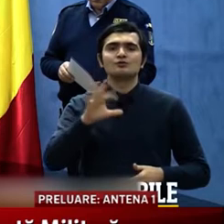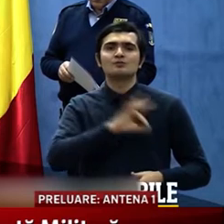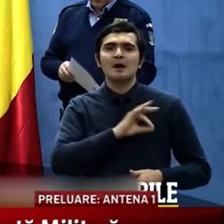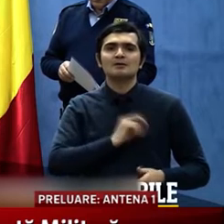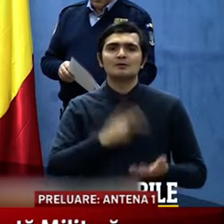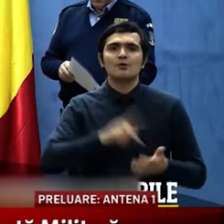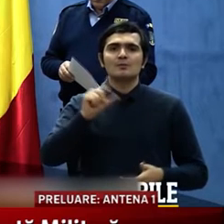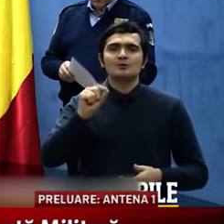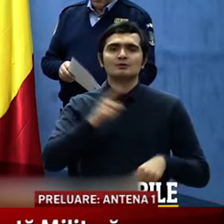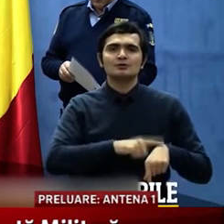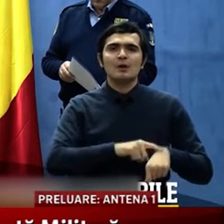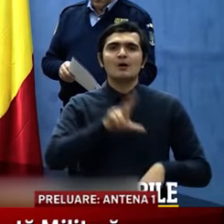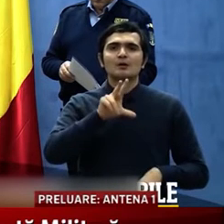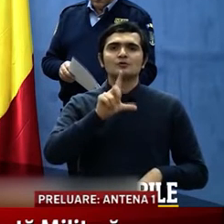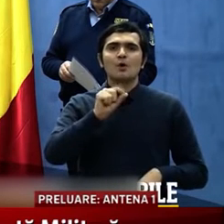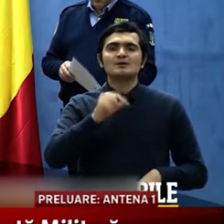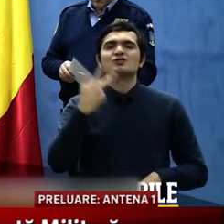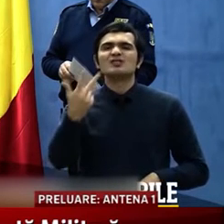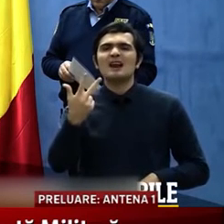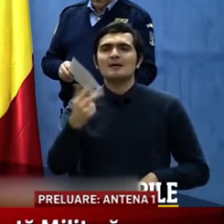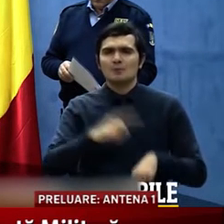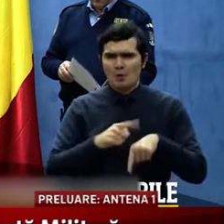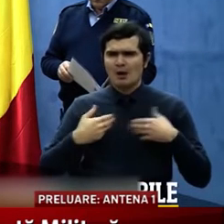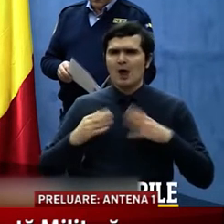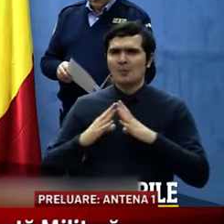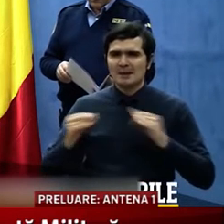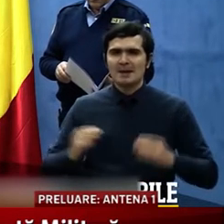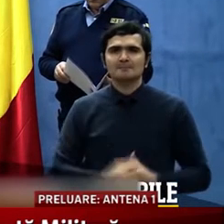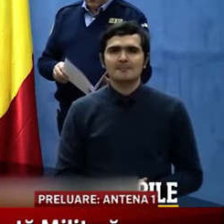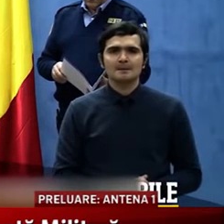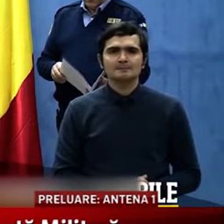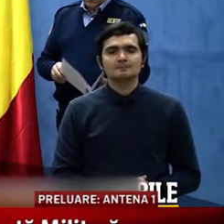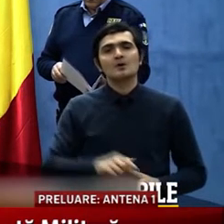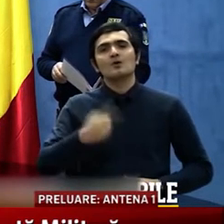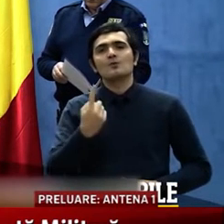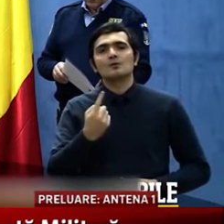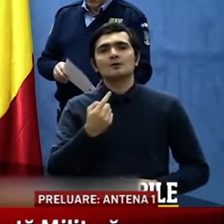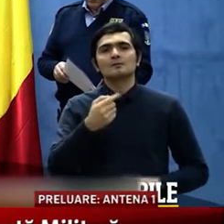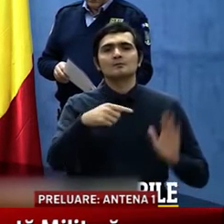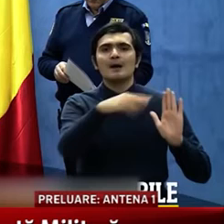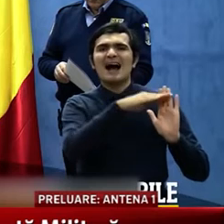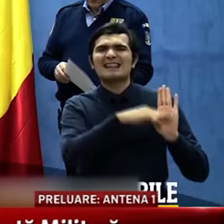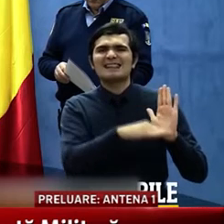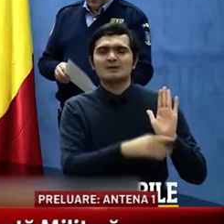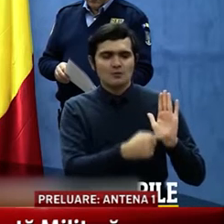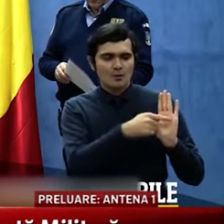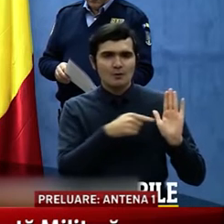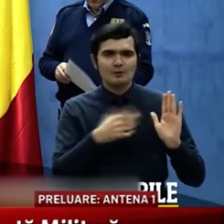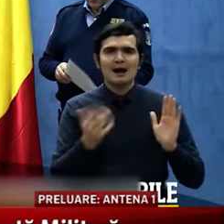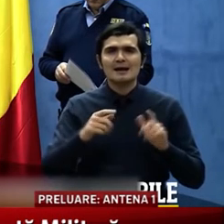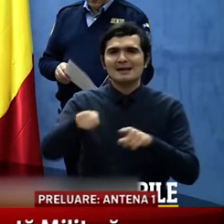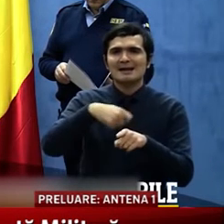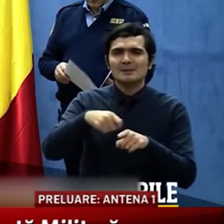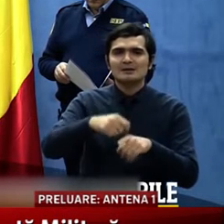23, ora României. Un articol care reglementează și zona